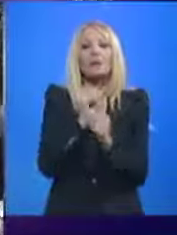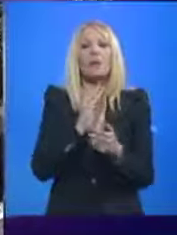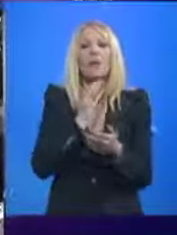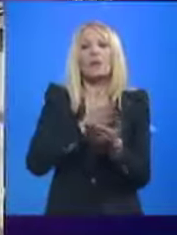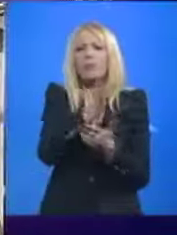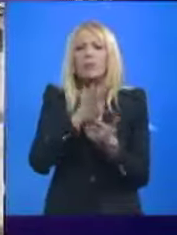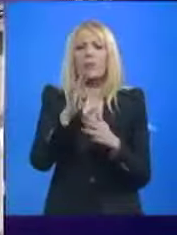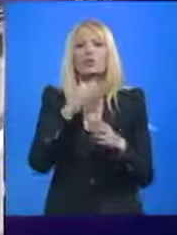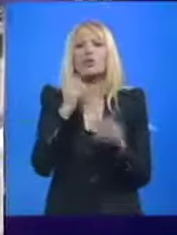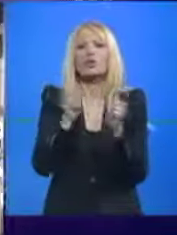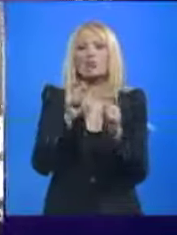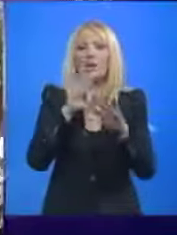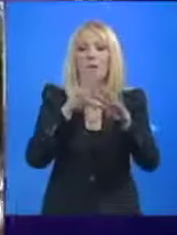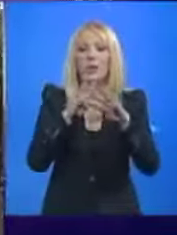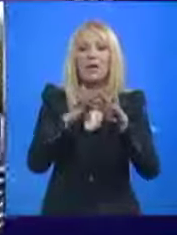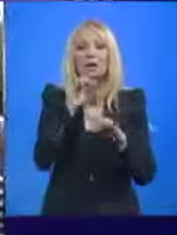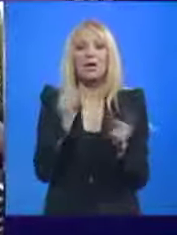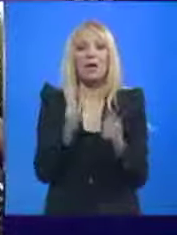društvenih mreža i sprovodujući kampanju od vrata do vrata.